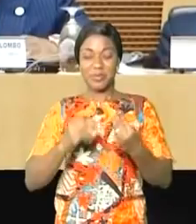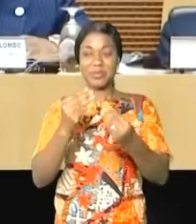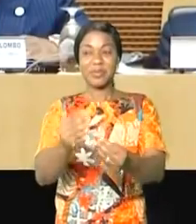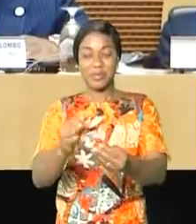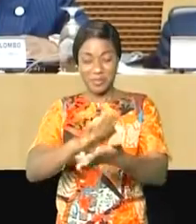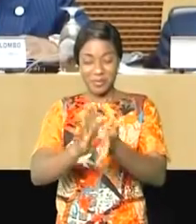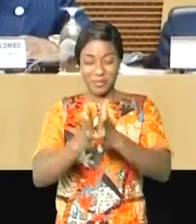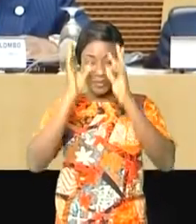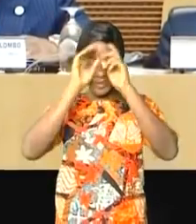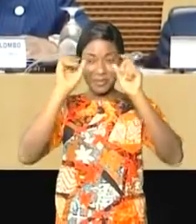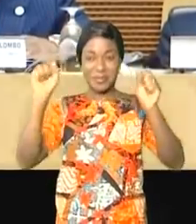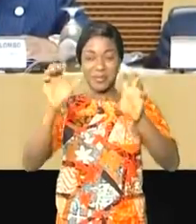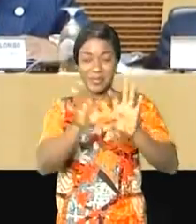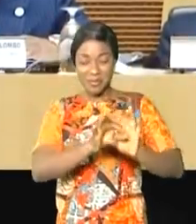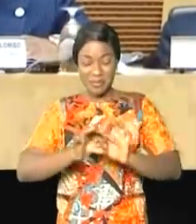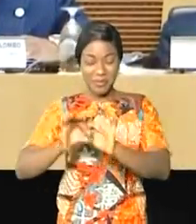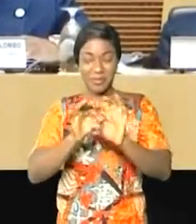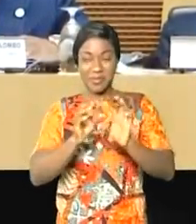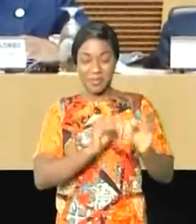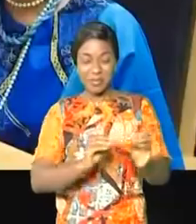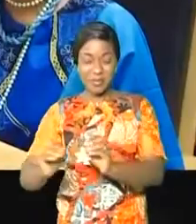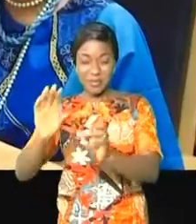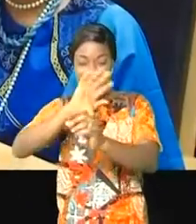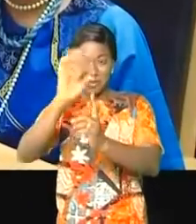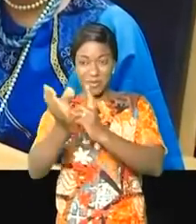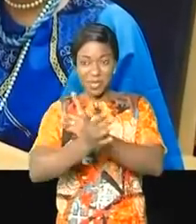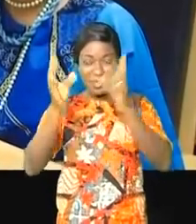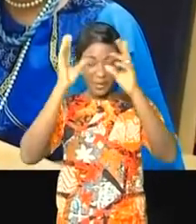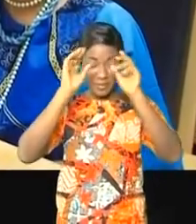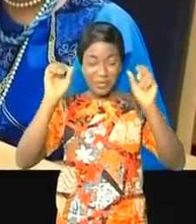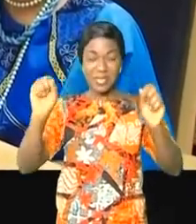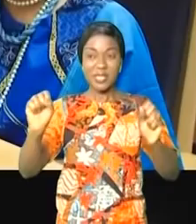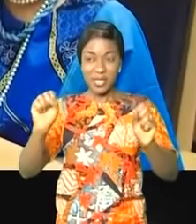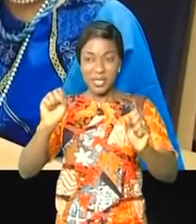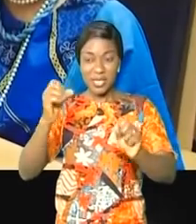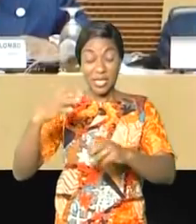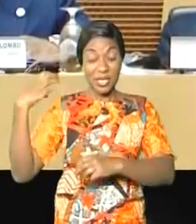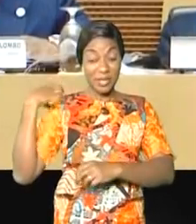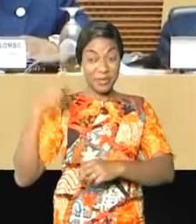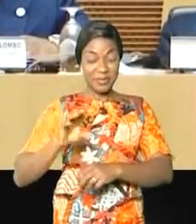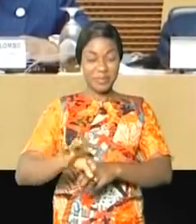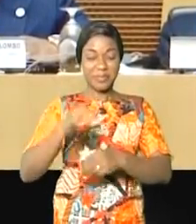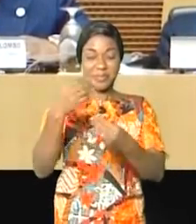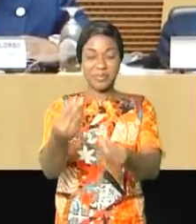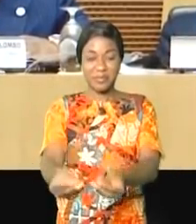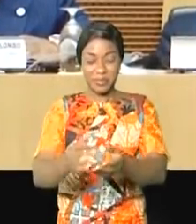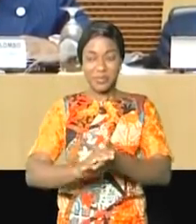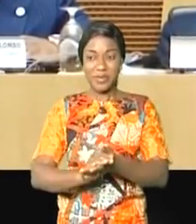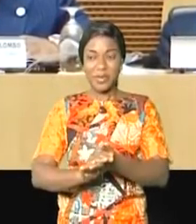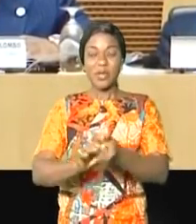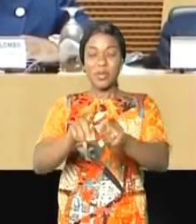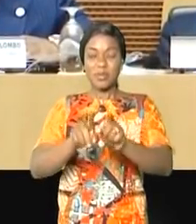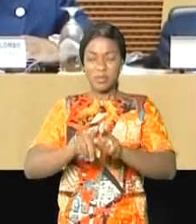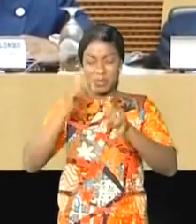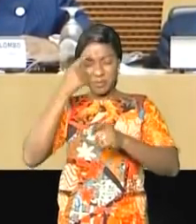présidence de notre organisation continentale. La présente mandature, dois-je le rappeler, a pour